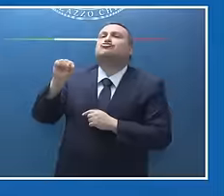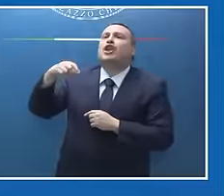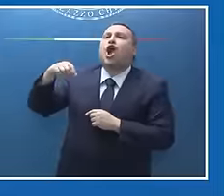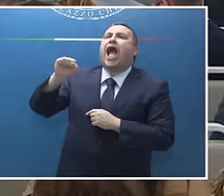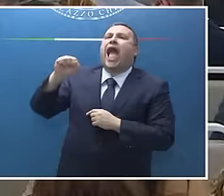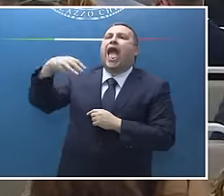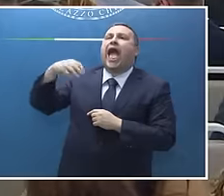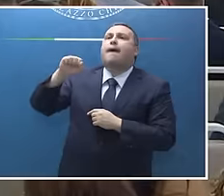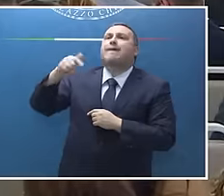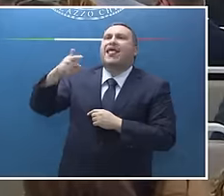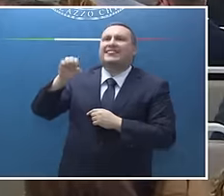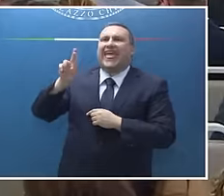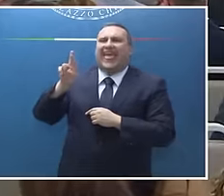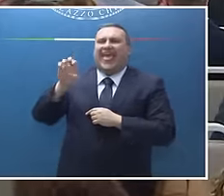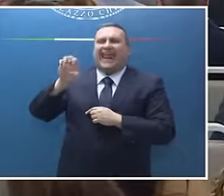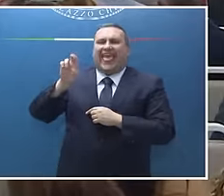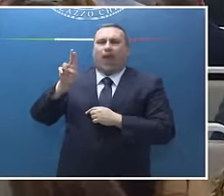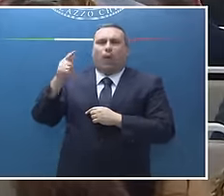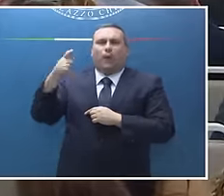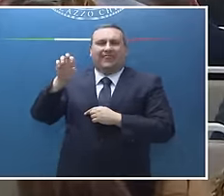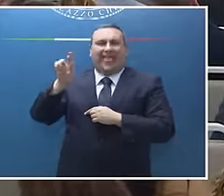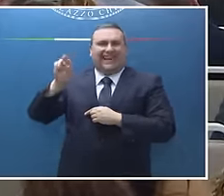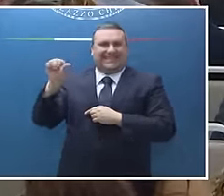Reuters, si alzi in piedi per favore, grazie.